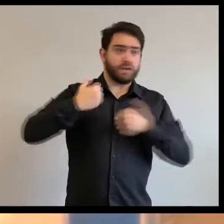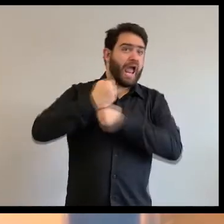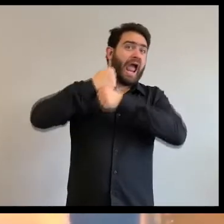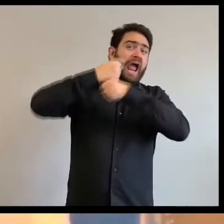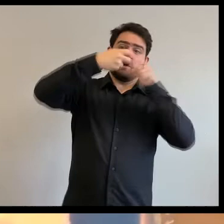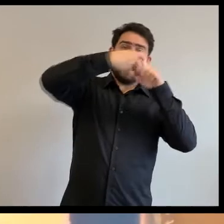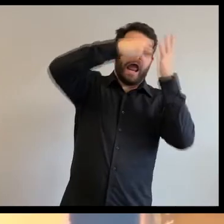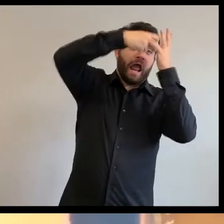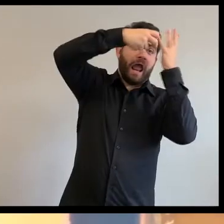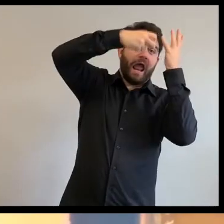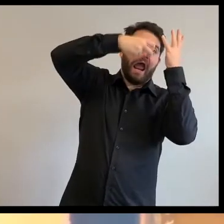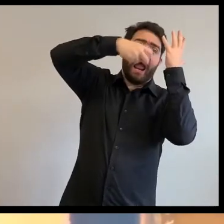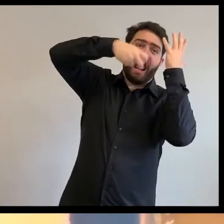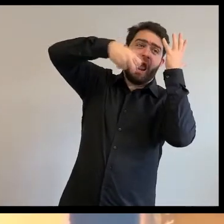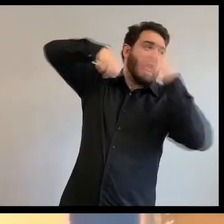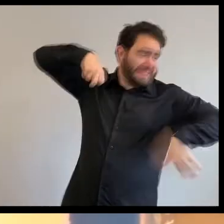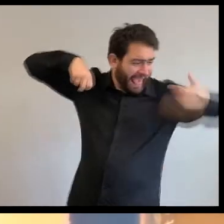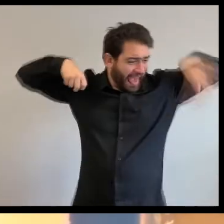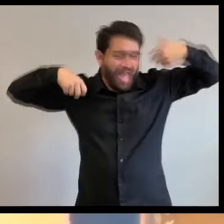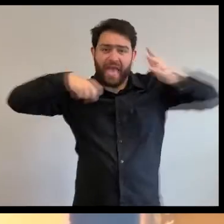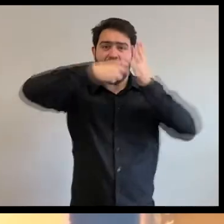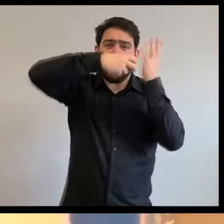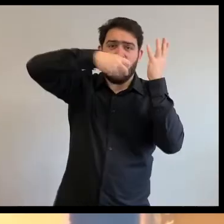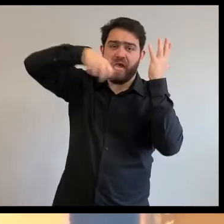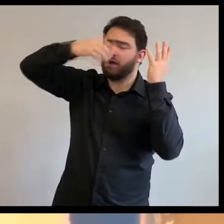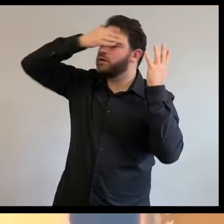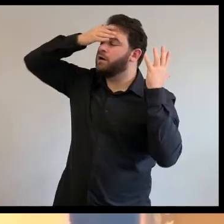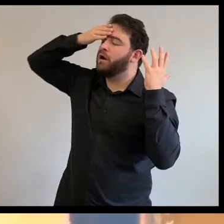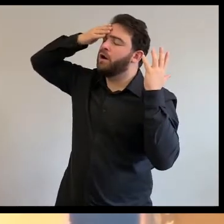coatis, tous, ils sont courus dans toutes les directions.